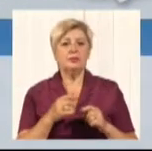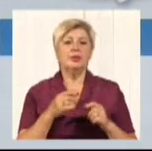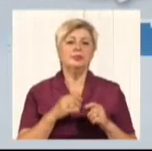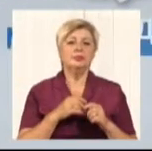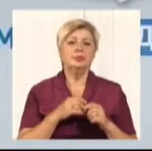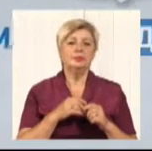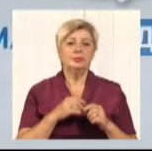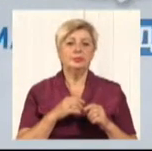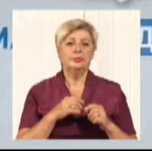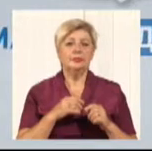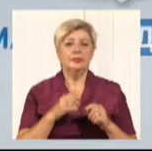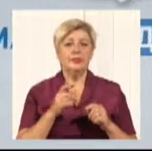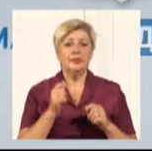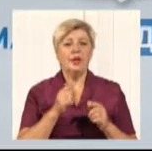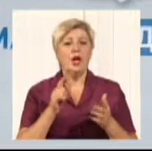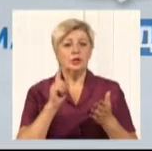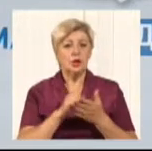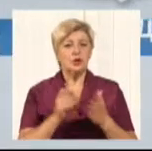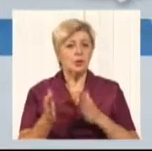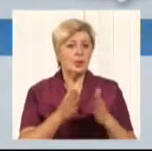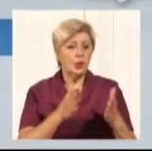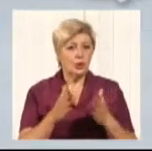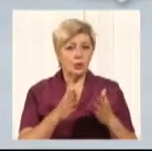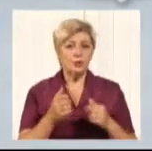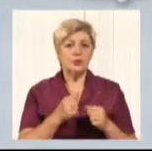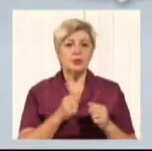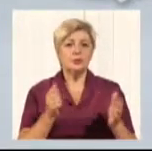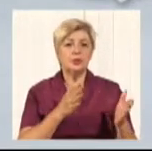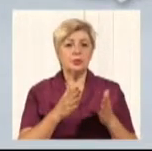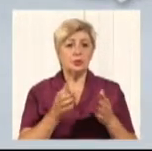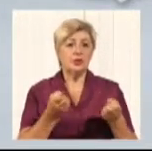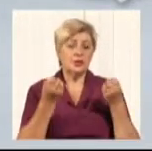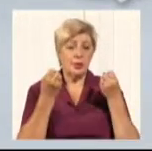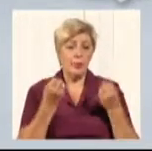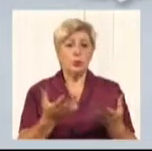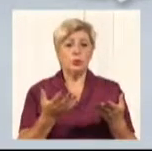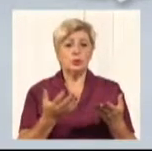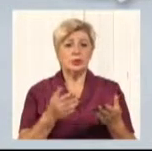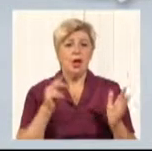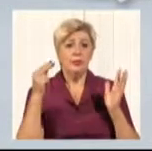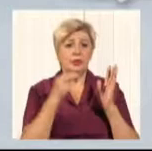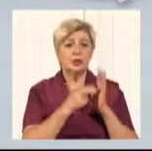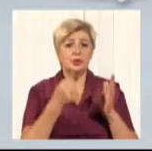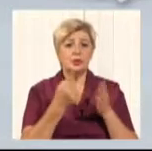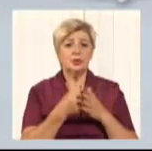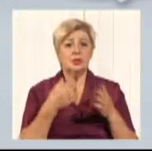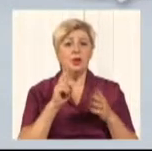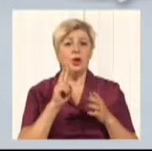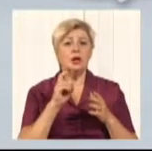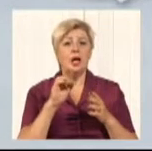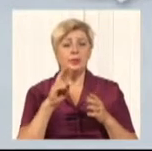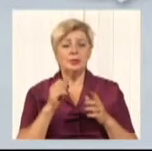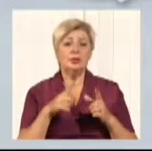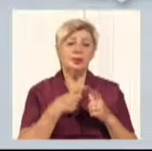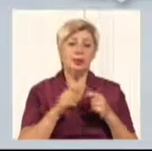телевізійних антен мають підготуватися. Підготуватися просто. Підключиться до кабельного або інтернет